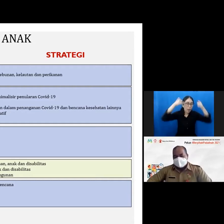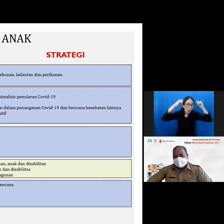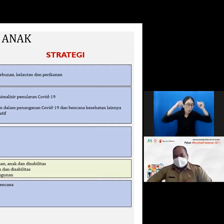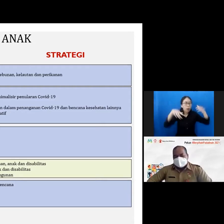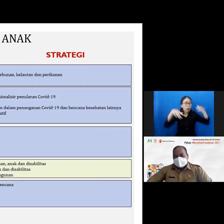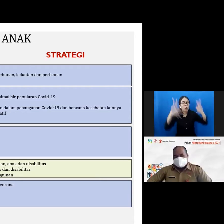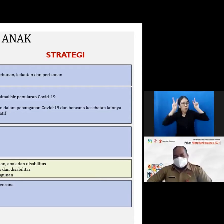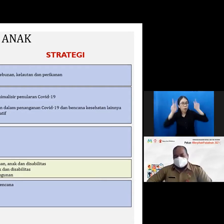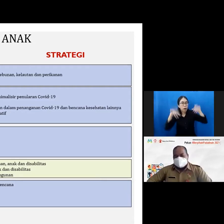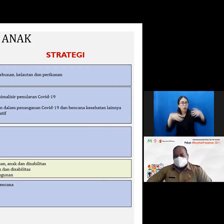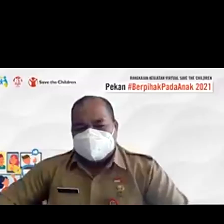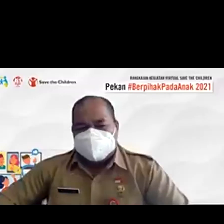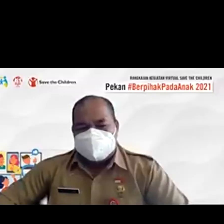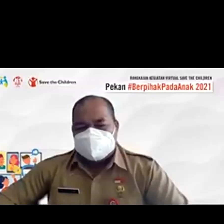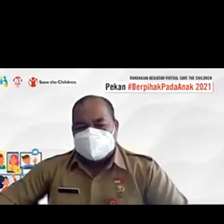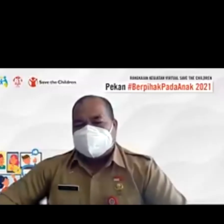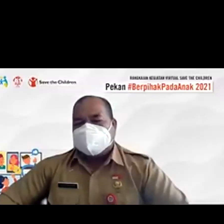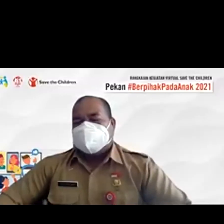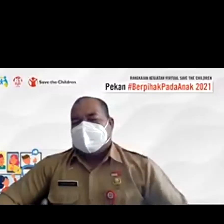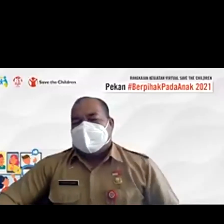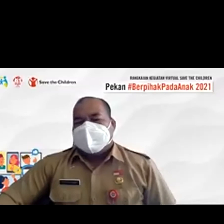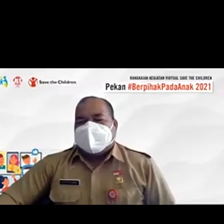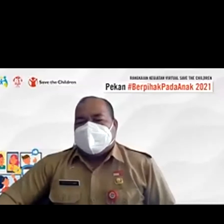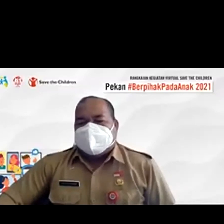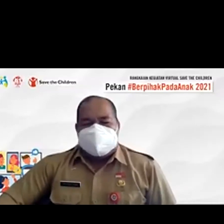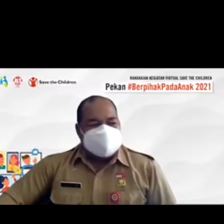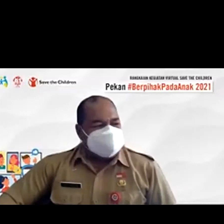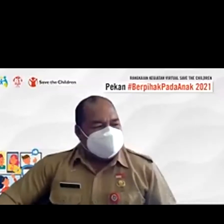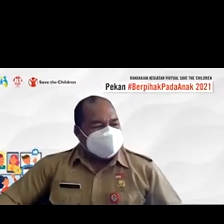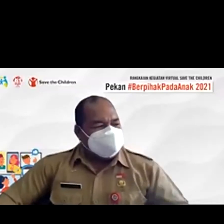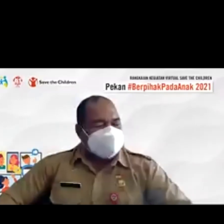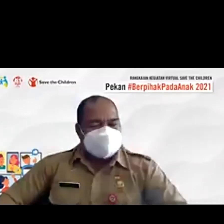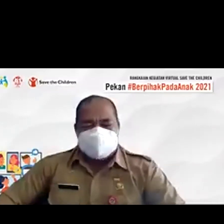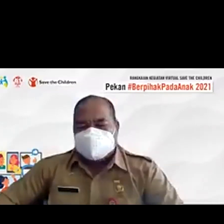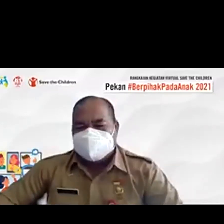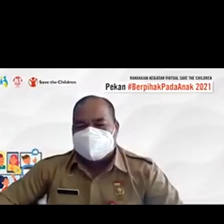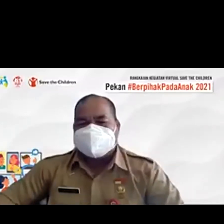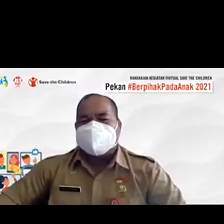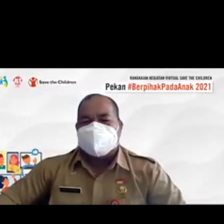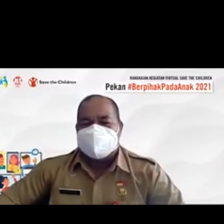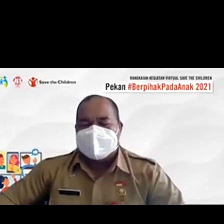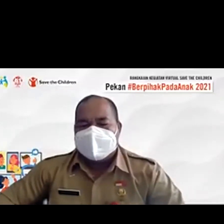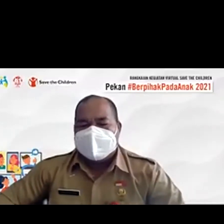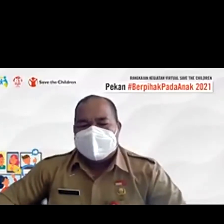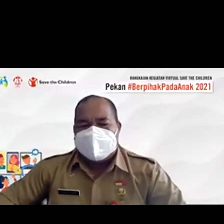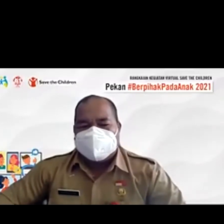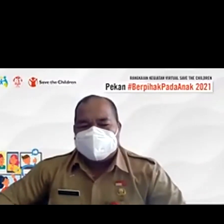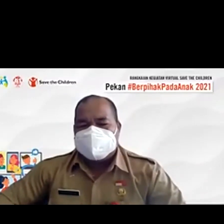kami pernah mendapat informasi dari salah satu pakar stunting